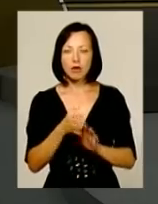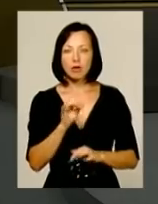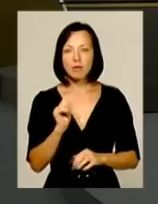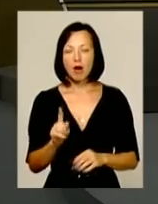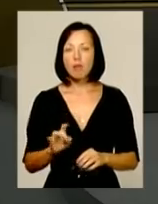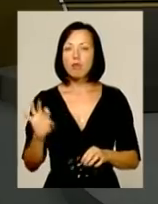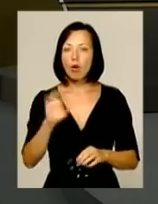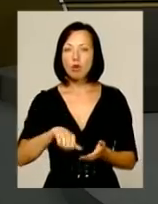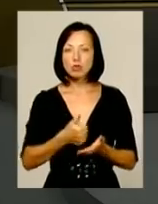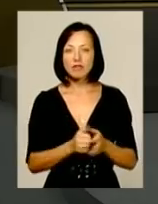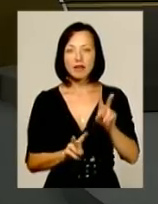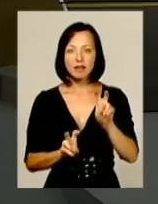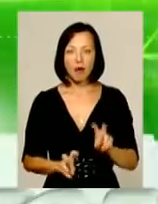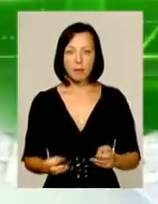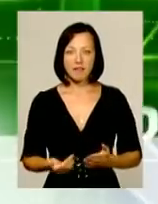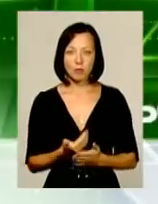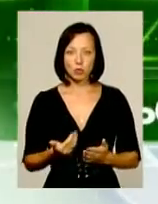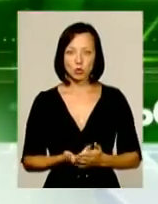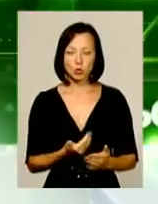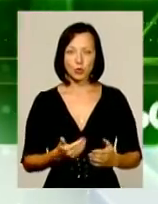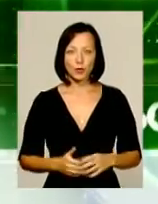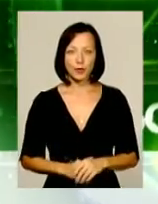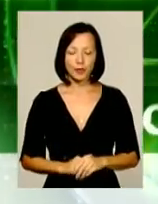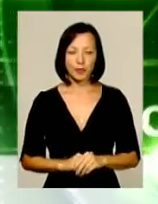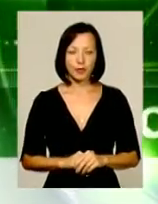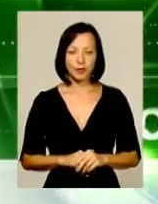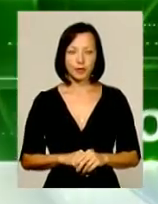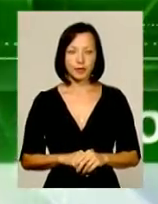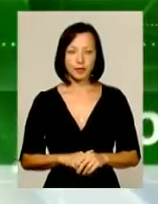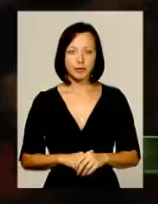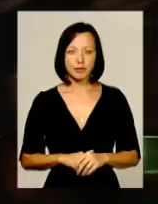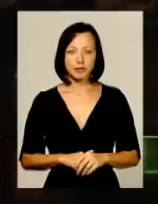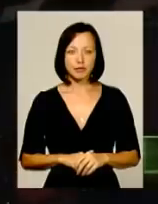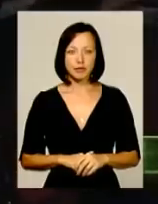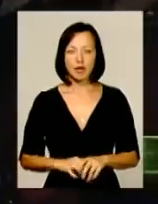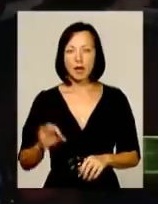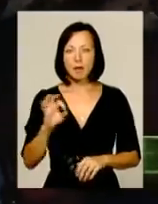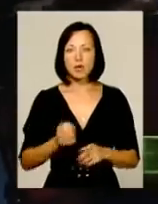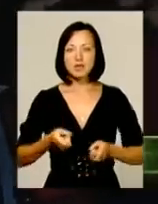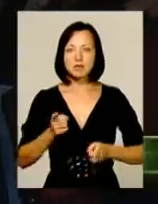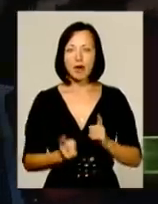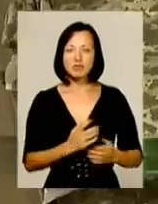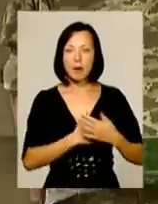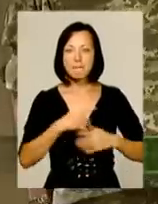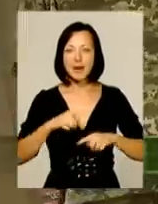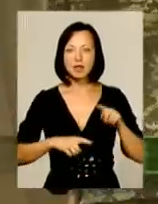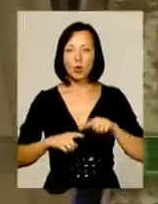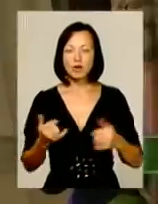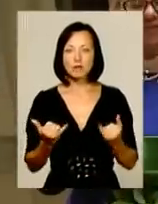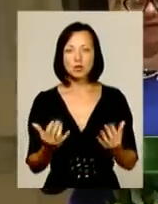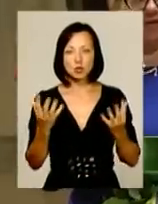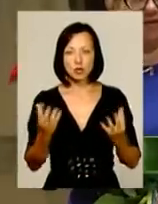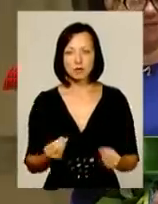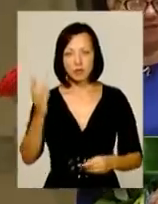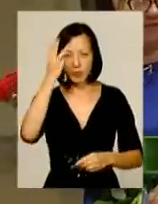основні теми випуску. Музика Про справжніх патріотів сучасності. В обласному центрі